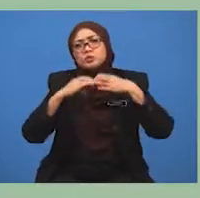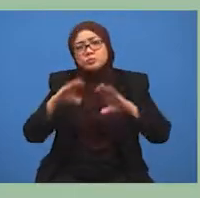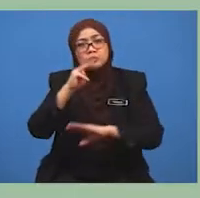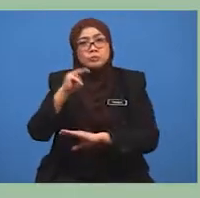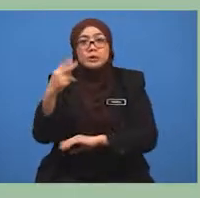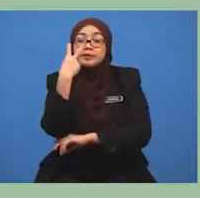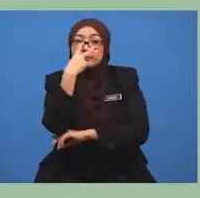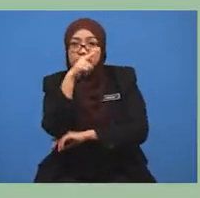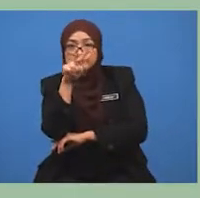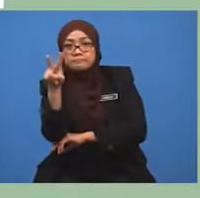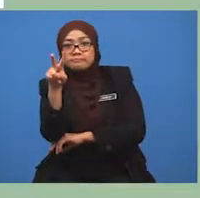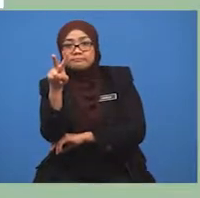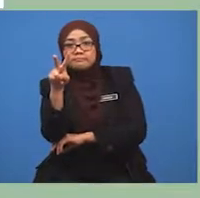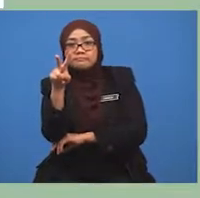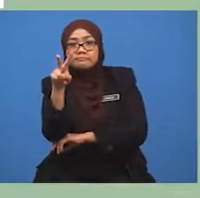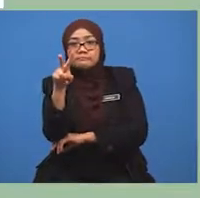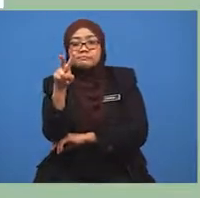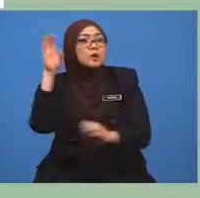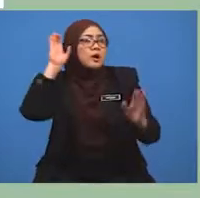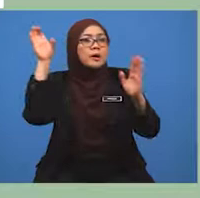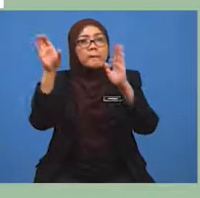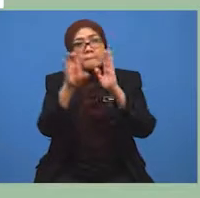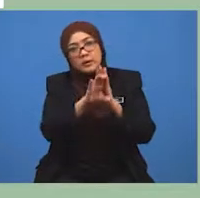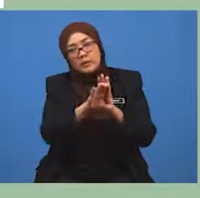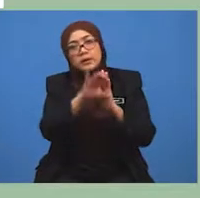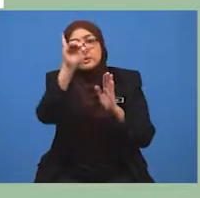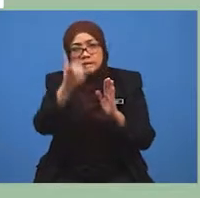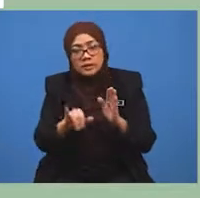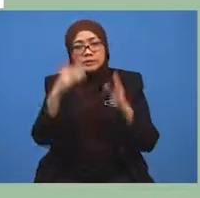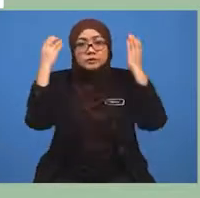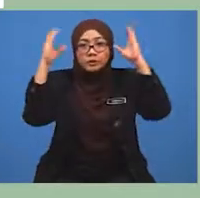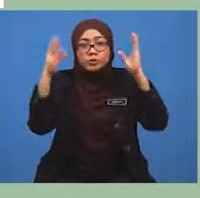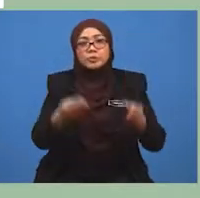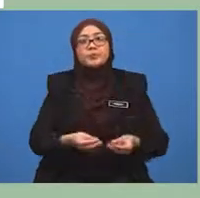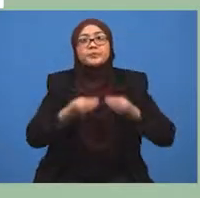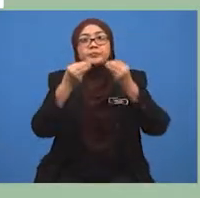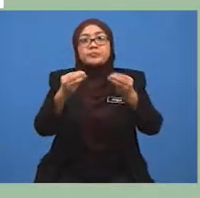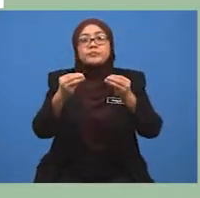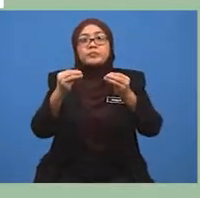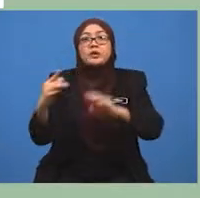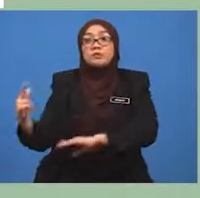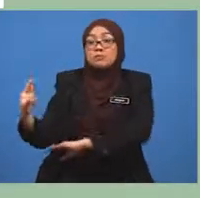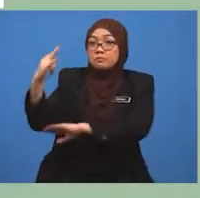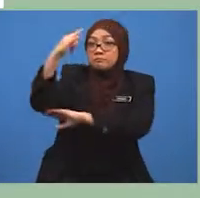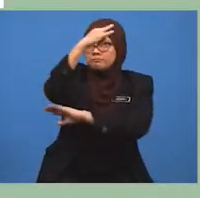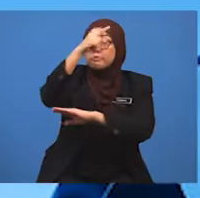perhatikan peta lokasi lapangan terbang antarabangsa di Malaysia.